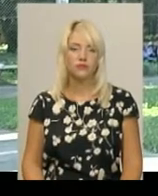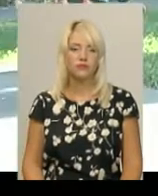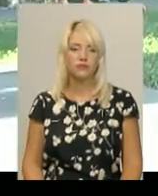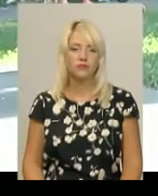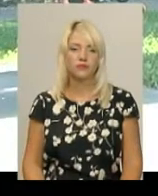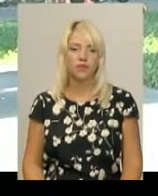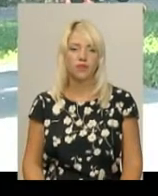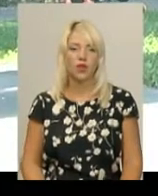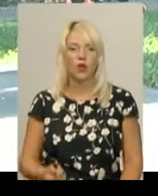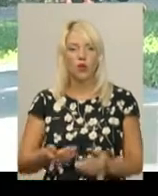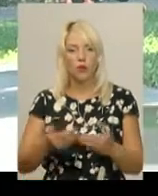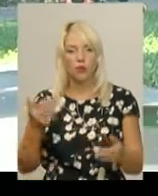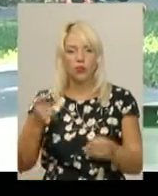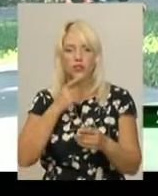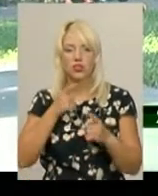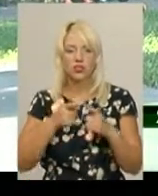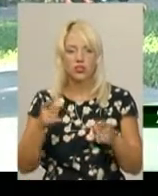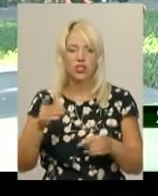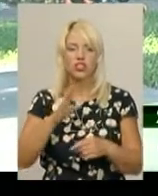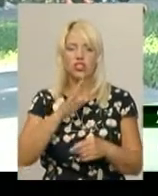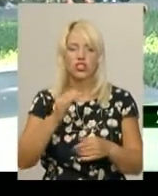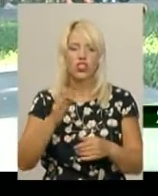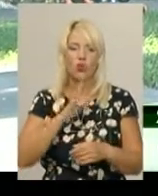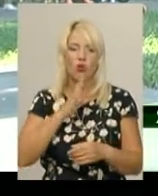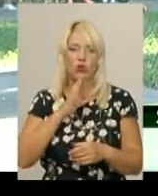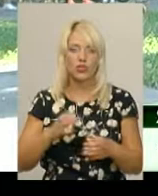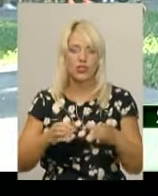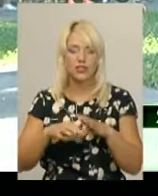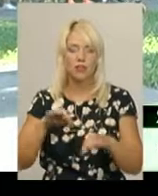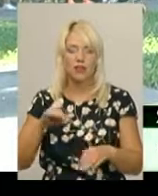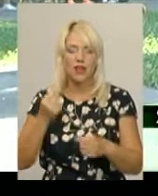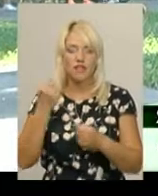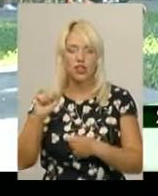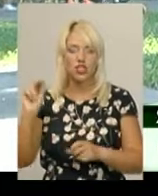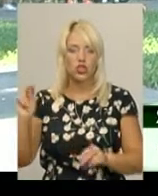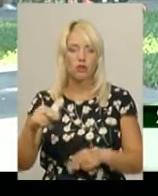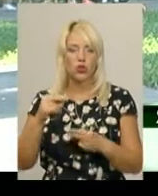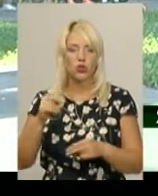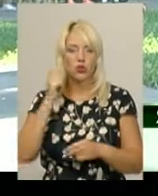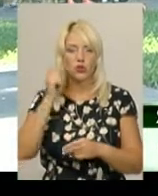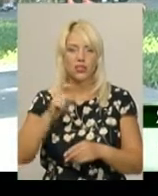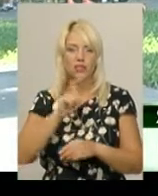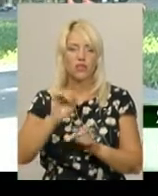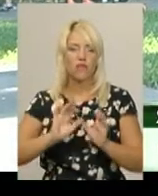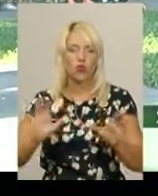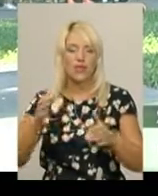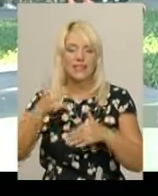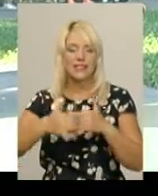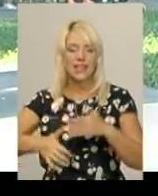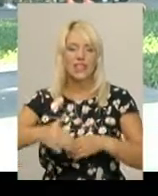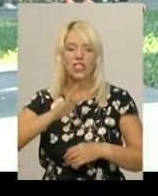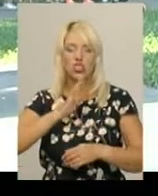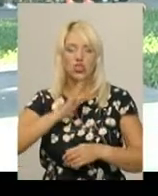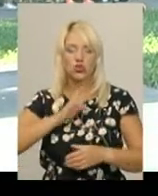У попередньому сезоні жіноча збірна Хмельницького «Новатора» виграла чемпіонат України з волейболу серед жіночих команд вищої